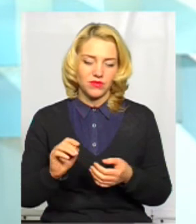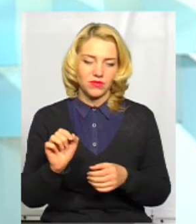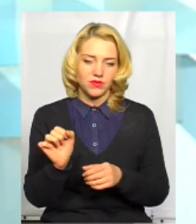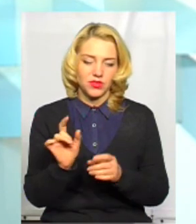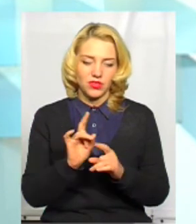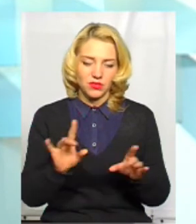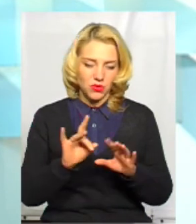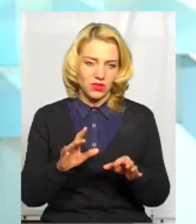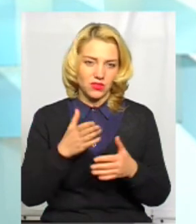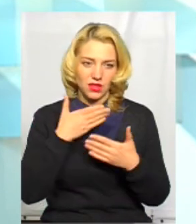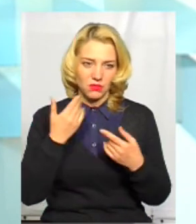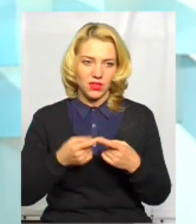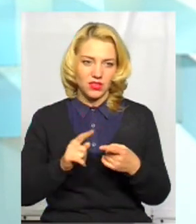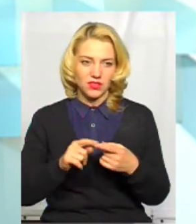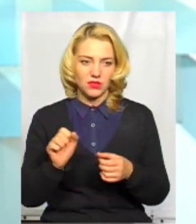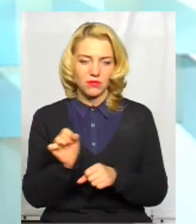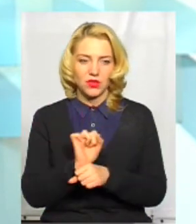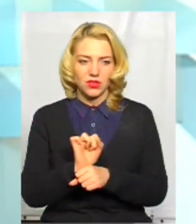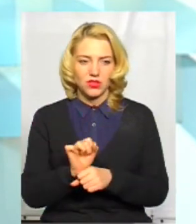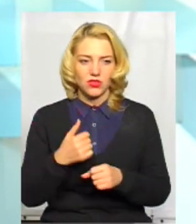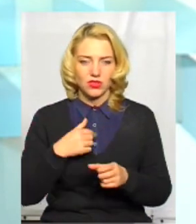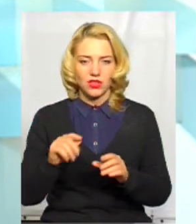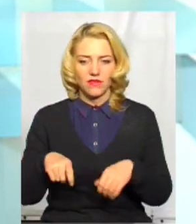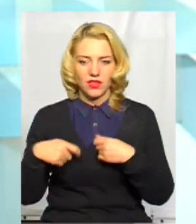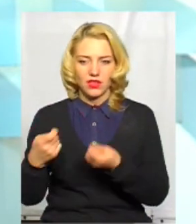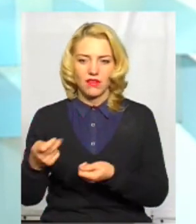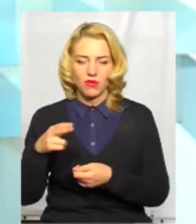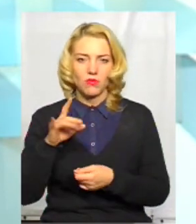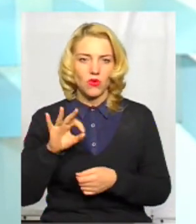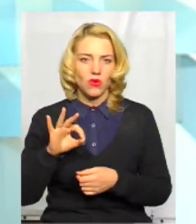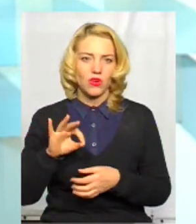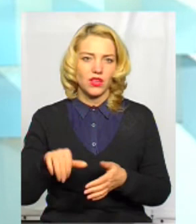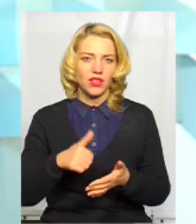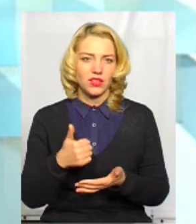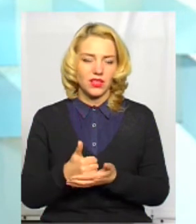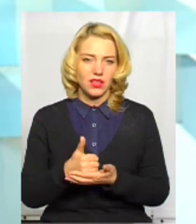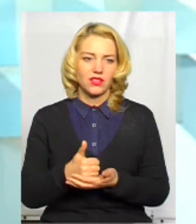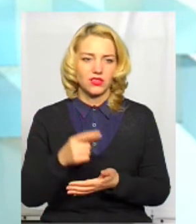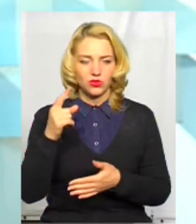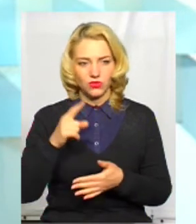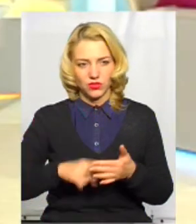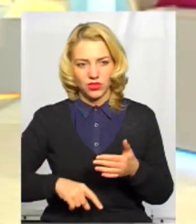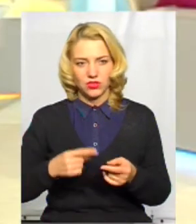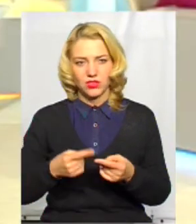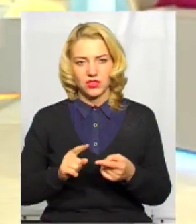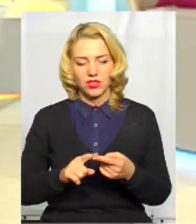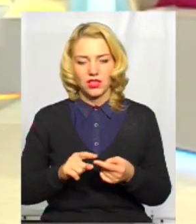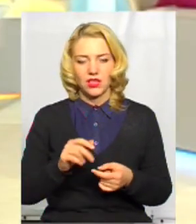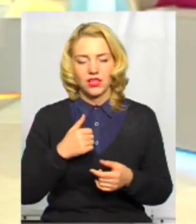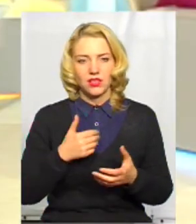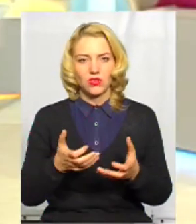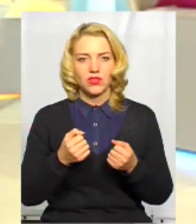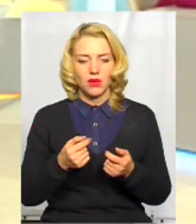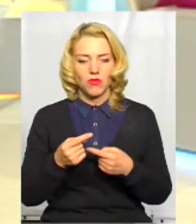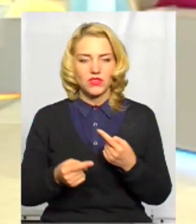Тому що свого часу його віддав по генеральній довірності, це було ще в 2010 році, бо москвича отримував спадок від мого померлого